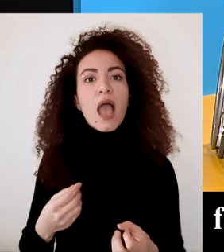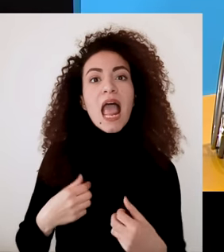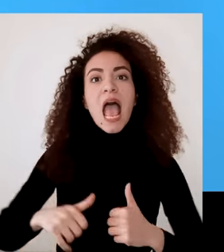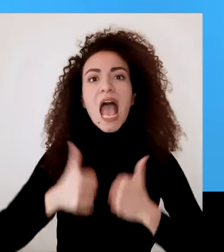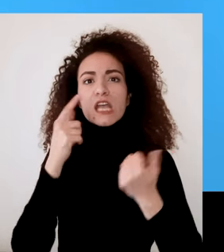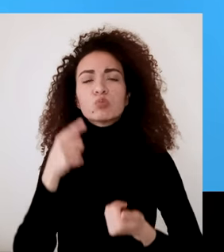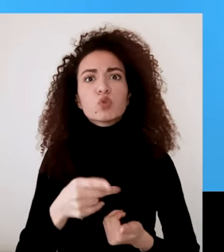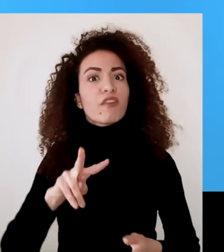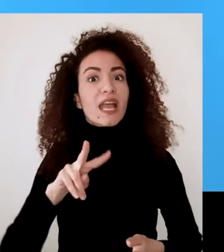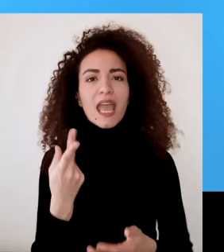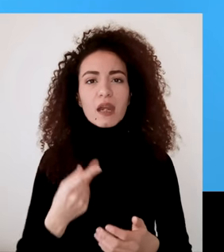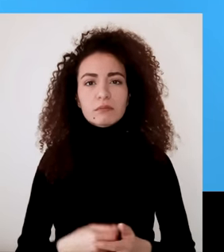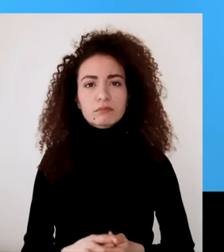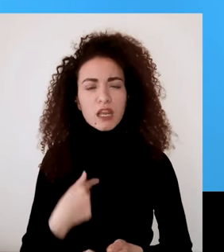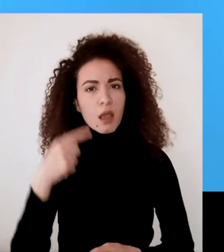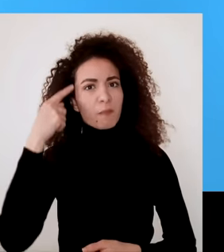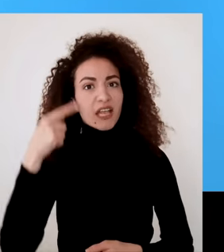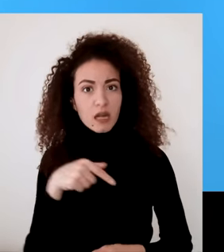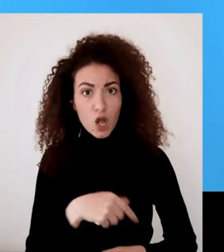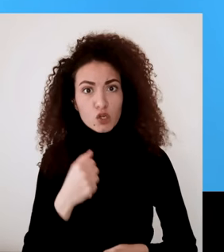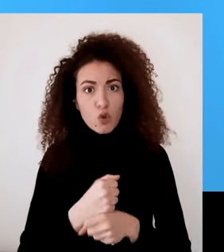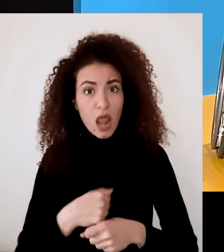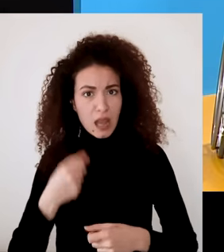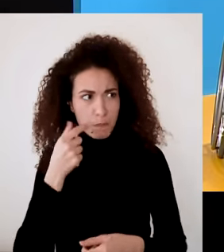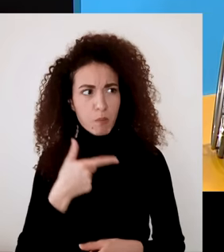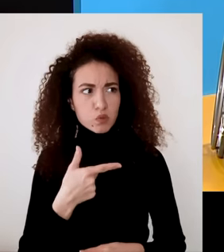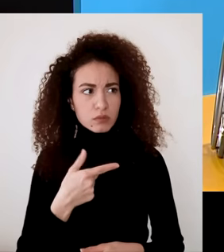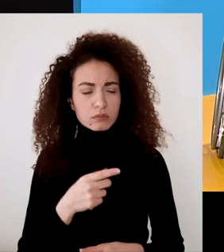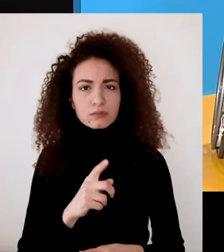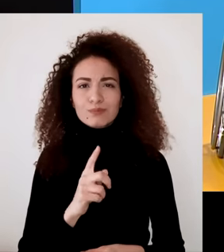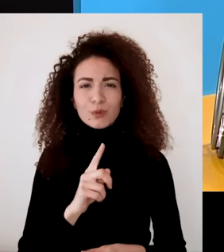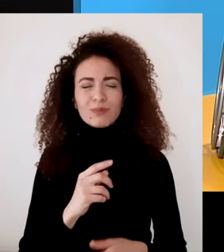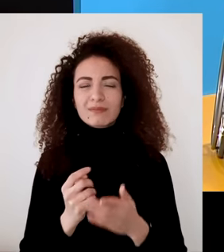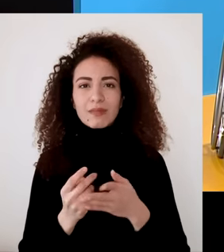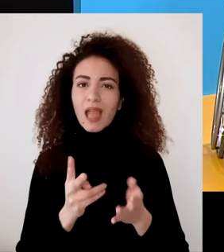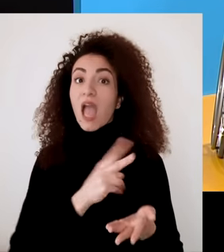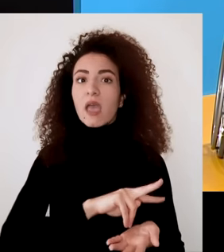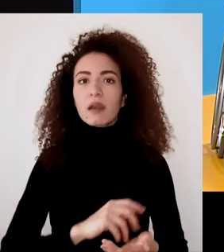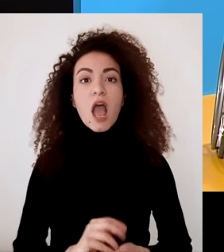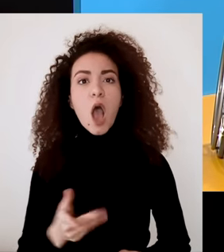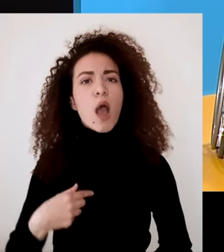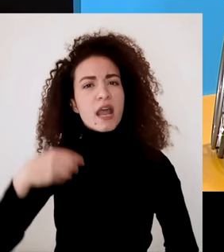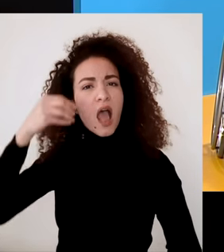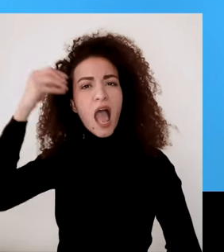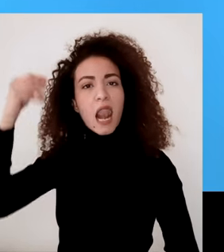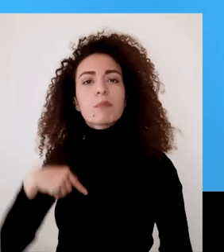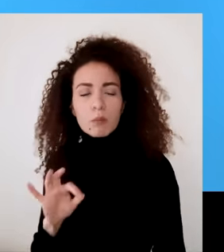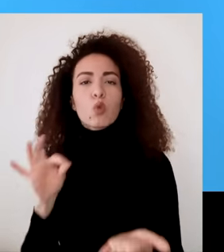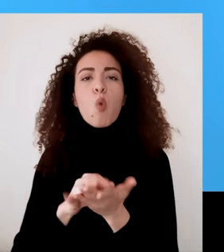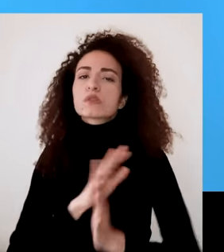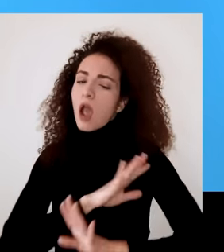بالحياة مثلا هل هو هيدا نوع الشغل يلي بتمنى أعمله أو ما رح أجل لبكرة العمل على تحقيق أحلامي